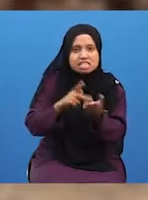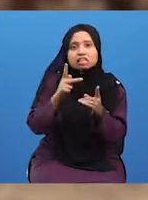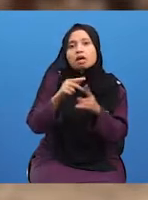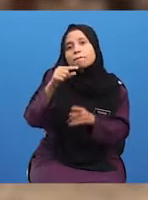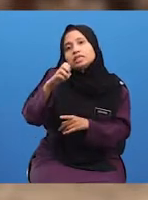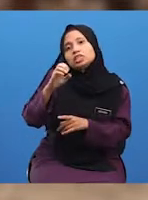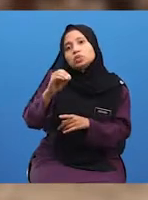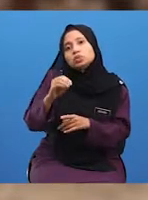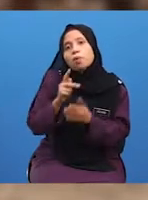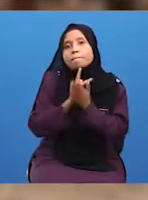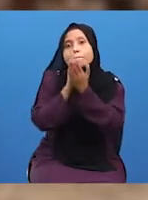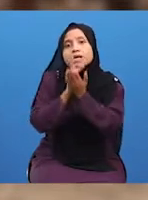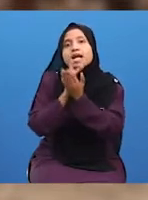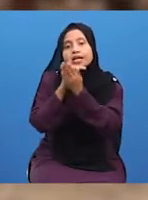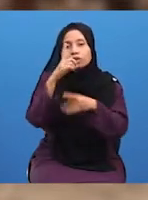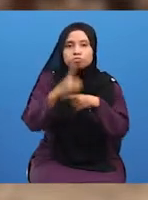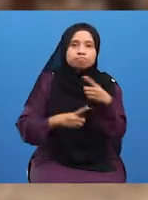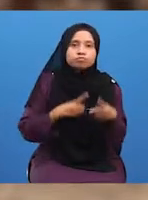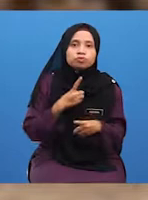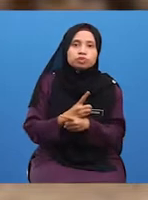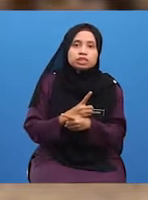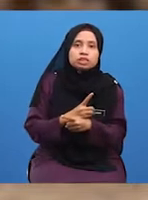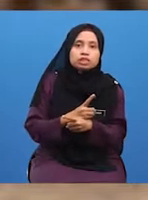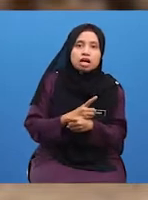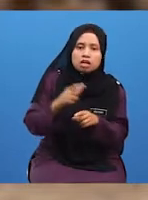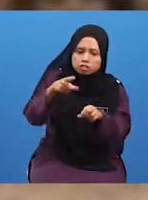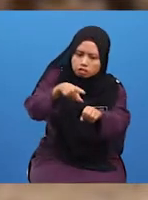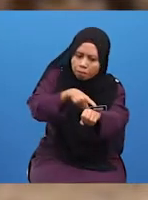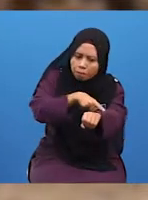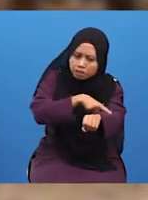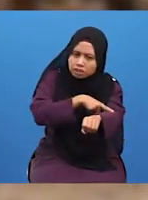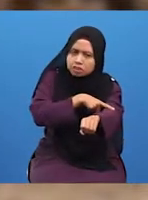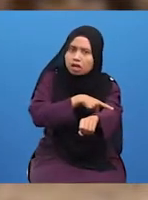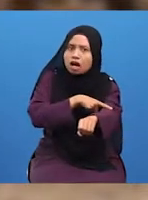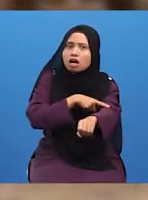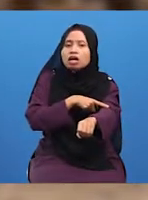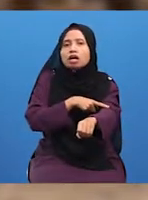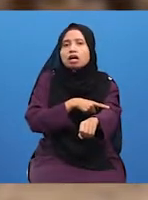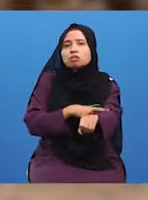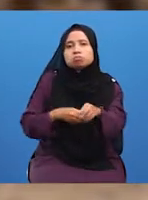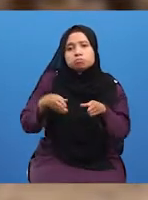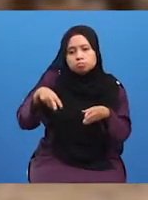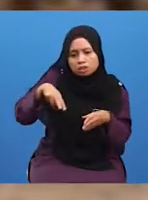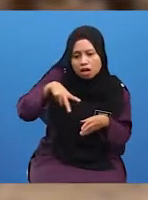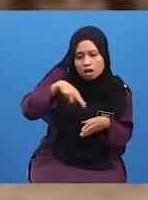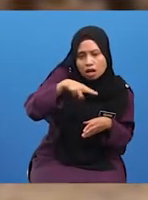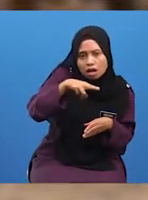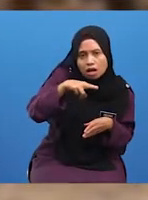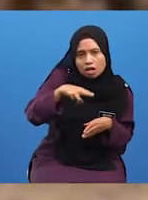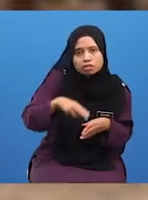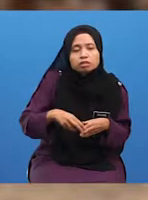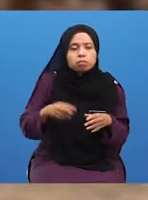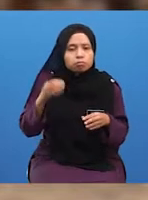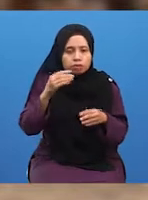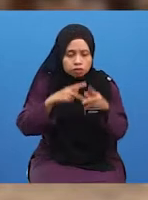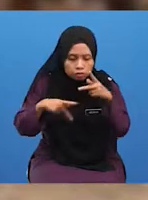geografi dan pelayaran dunia. Sepanjang pengembaraan Al-Mas'udi banyak